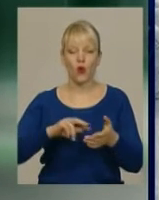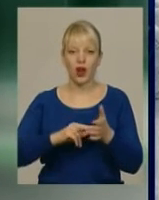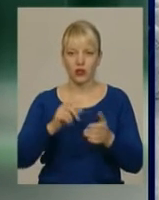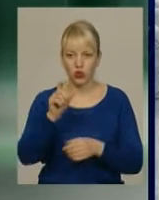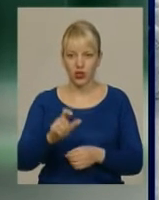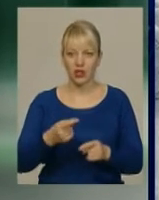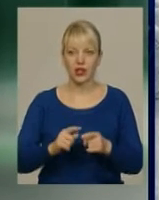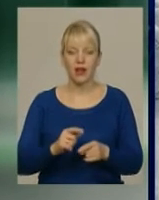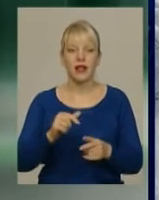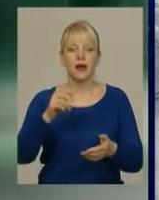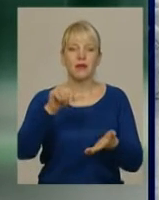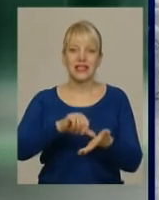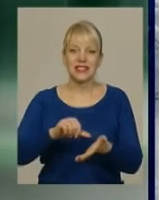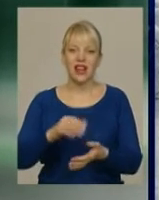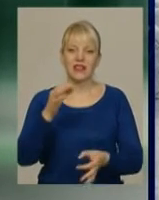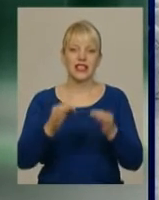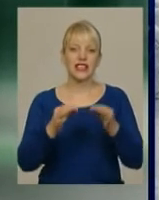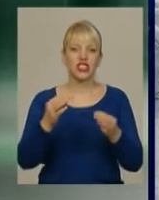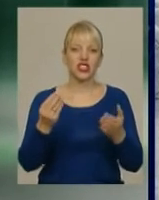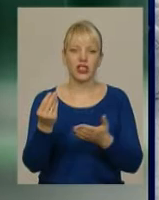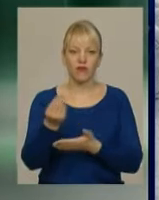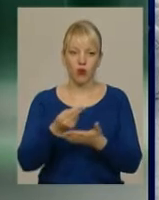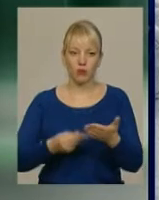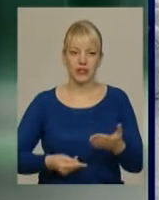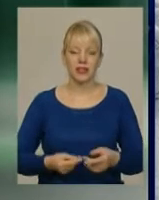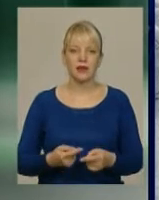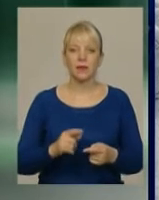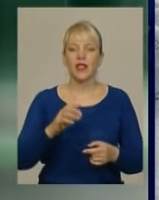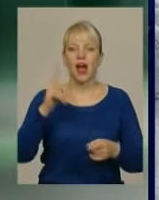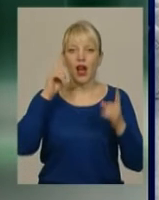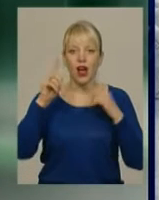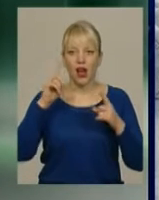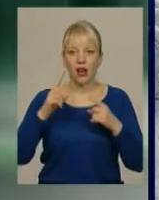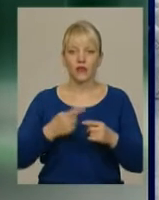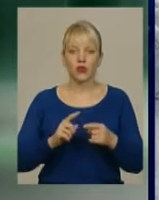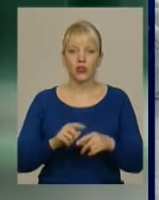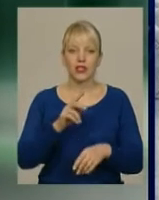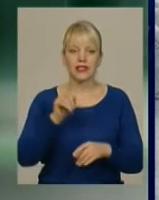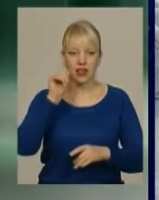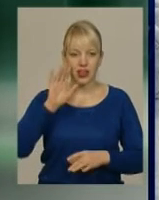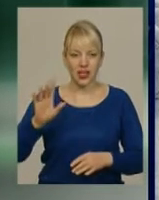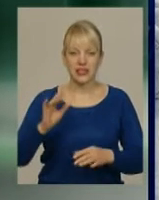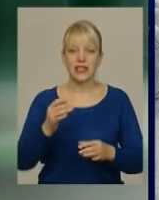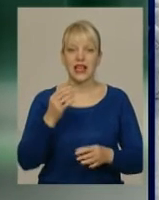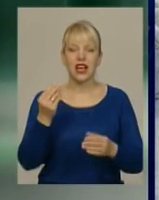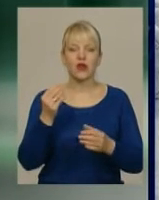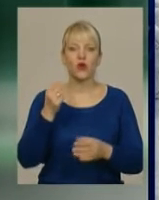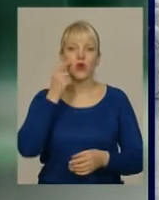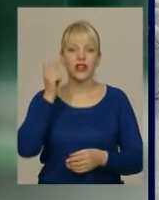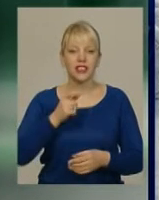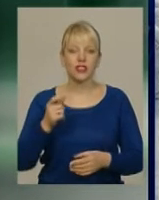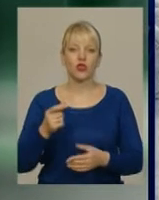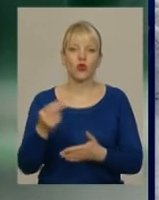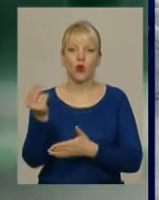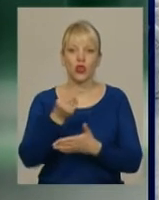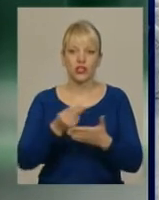експозиції представлені живопис, караміка та скло з музейної колекції. Автори полотон – класики українського живопису кінця 19-20